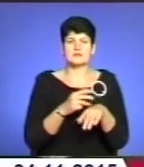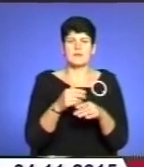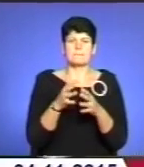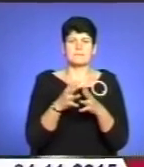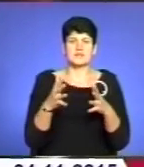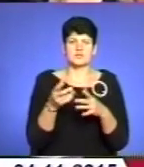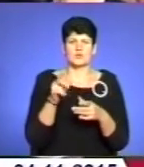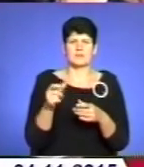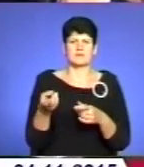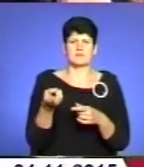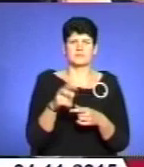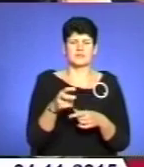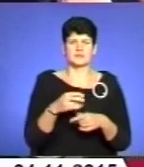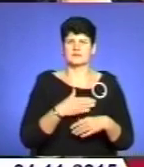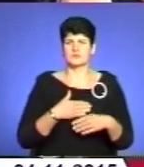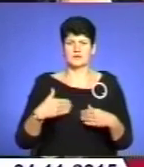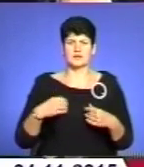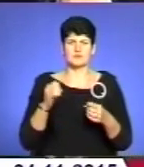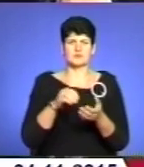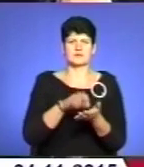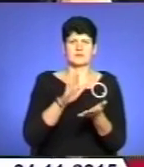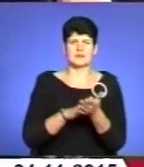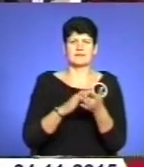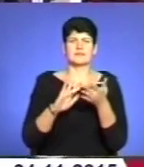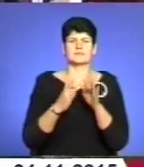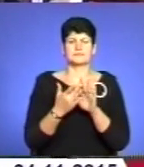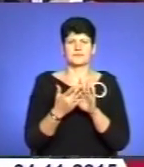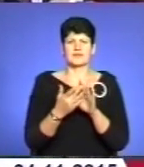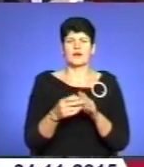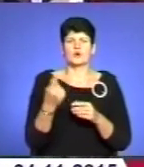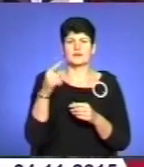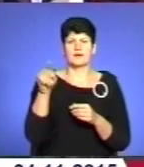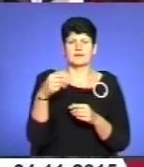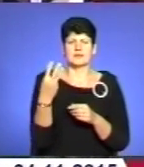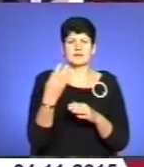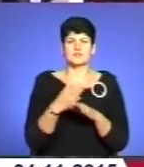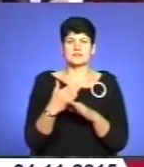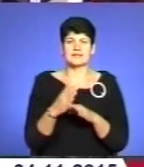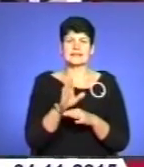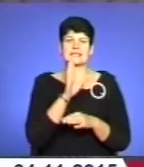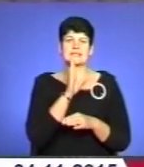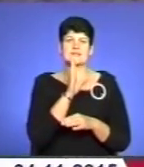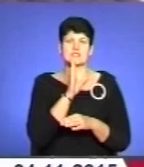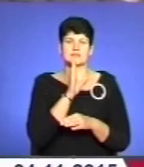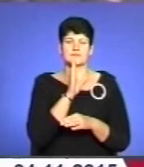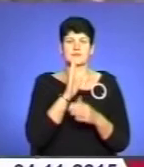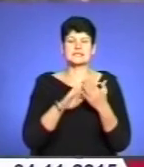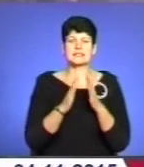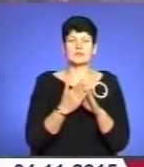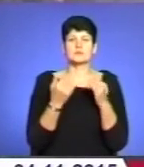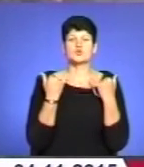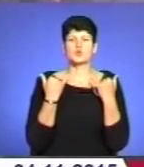центр прийому і заповнили анкету на веб-сайті. Третя частина заяв від дівчат. Станом на сьогодні